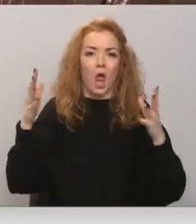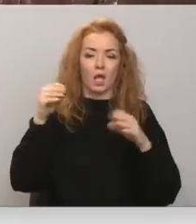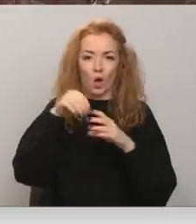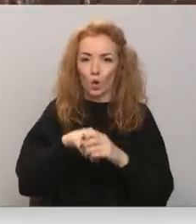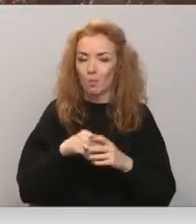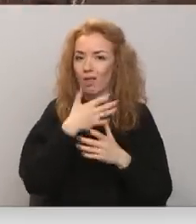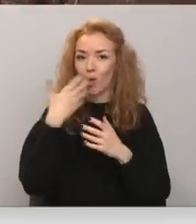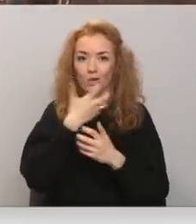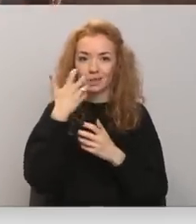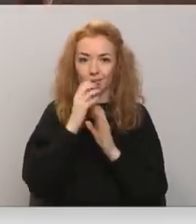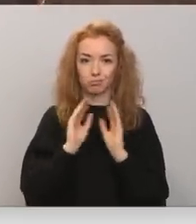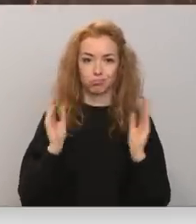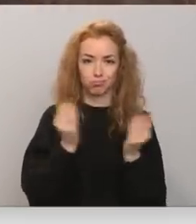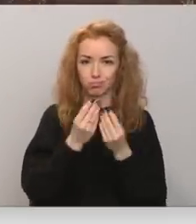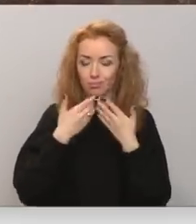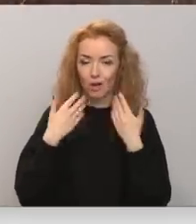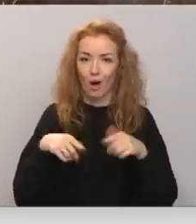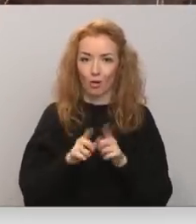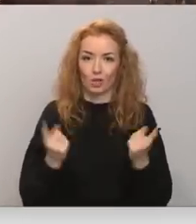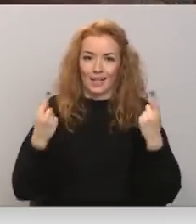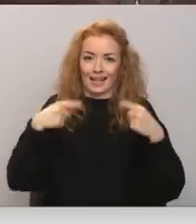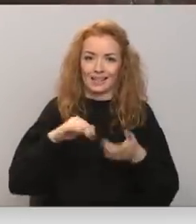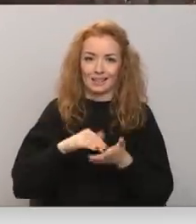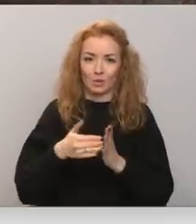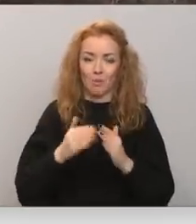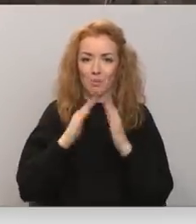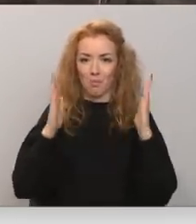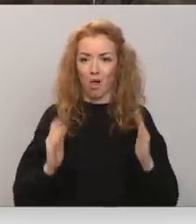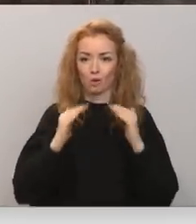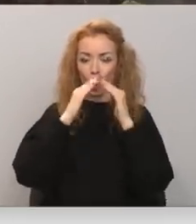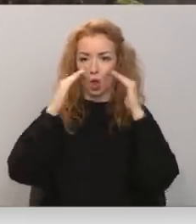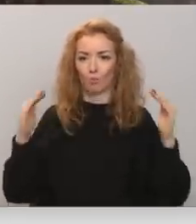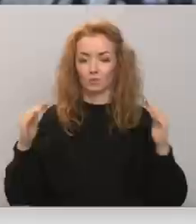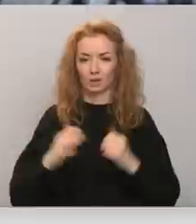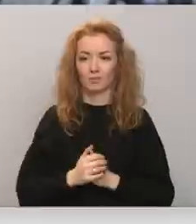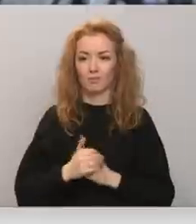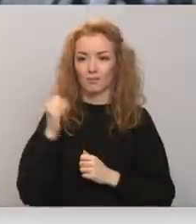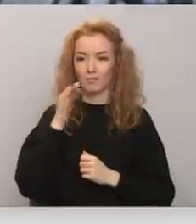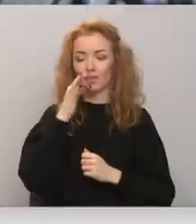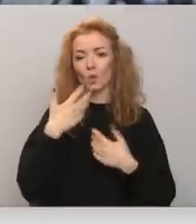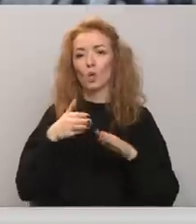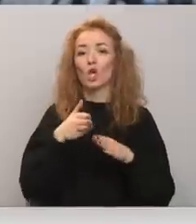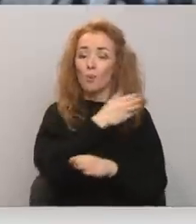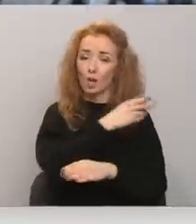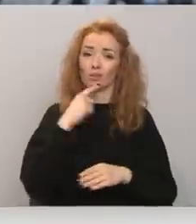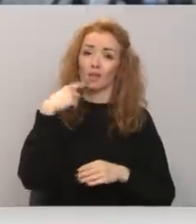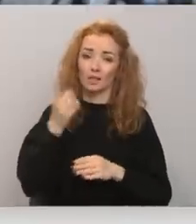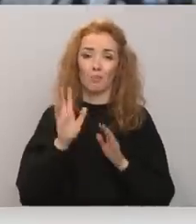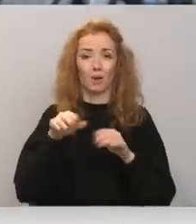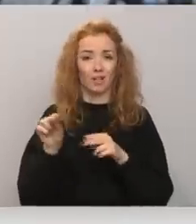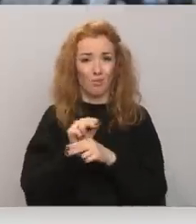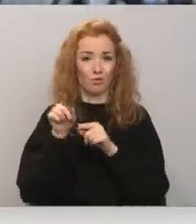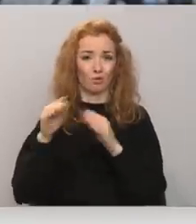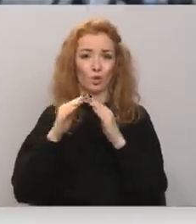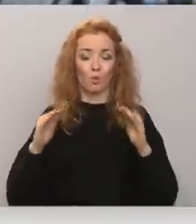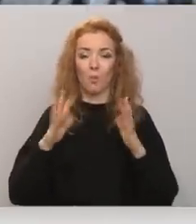tā nav siltināta. Šobrīd pavisam kritiskā stāvoklī ir arī mājas jumts. Jau ātrāk mēs teicam par to jumtu, bet